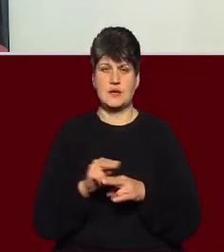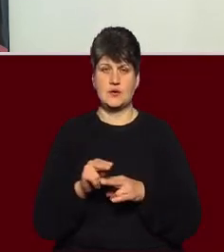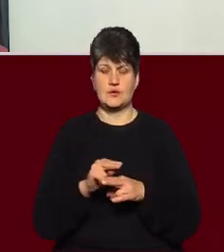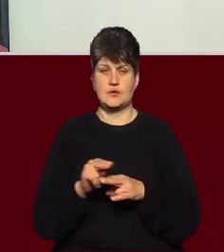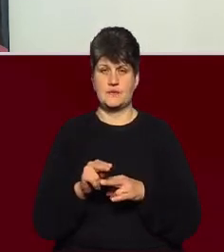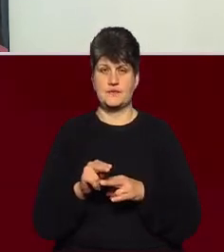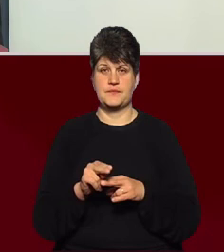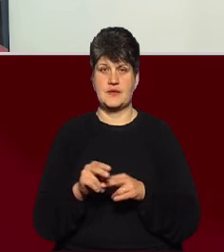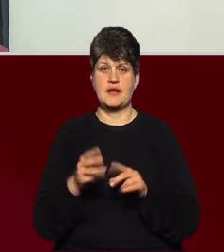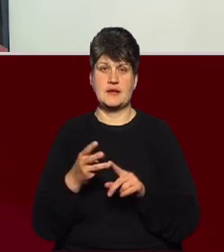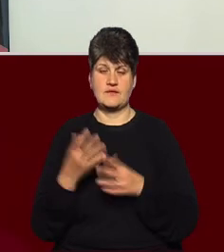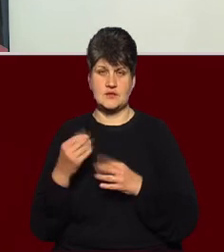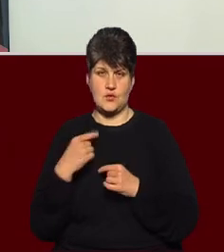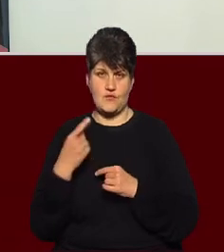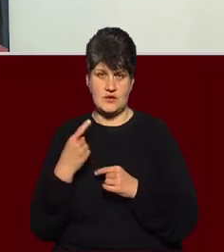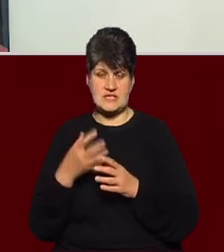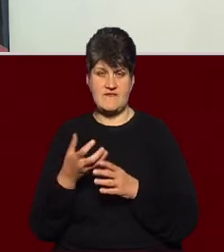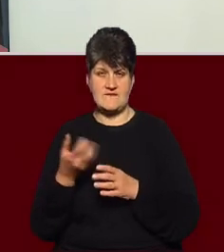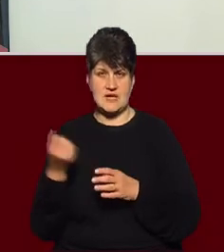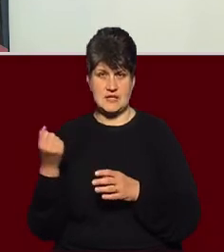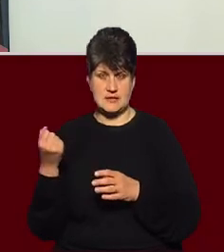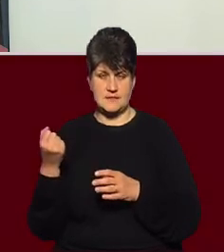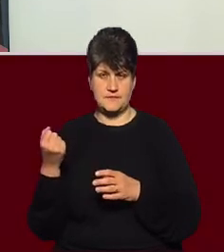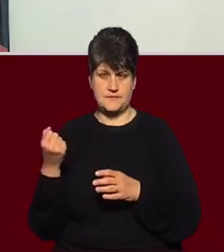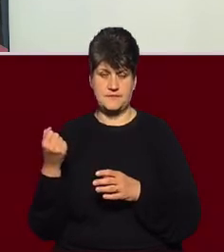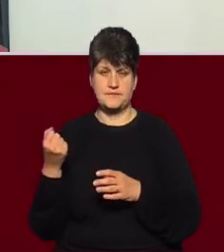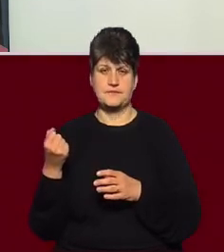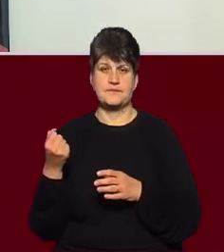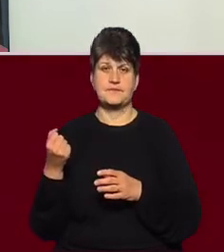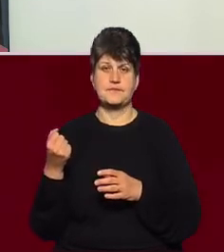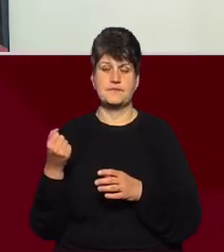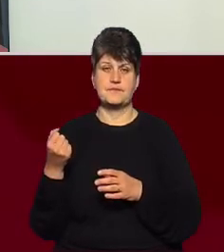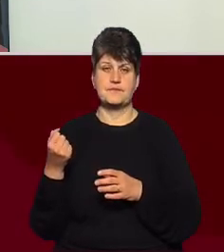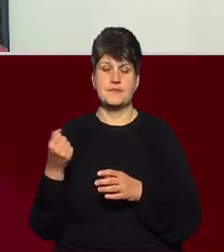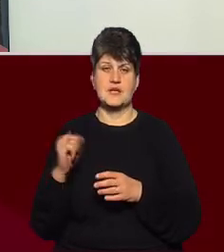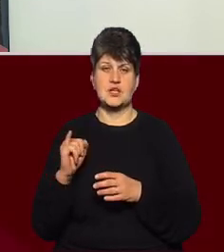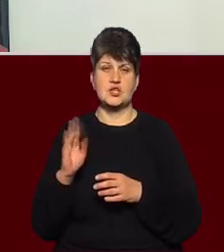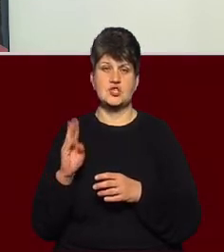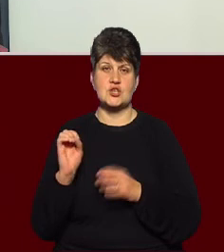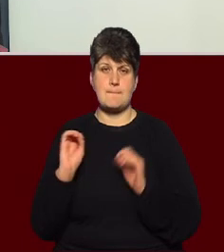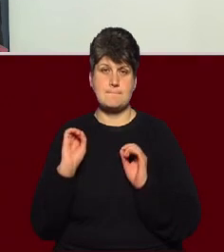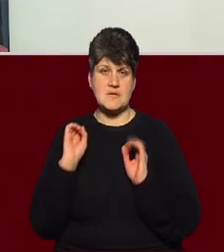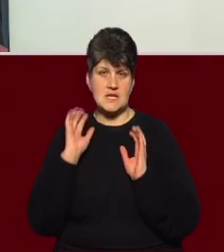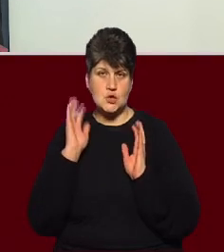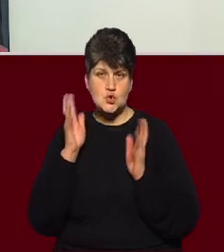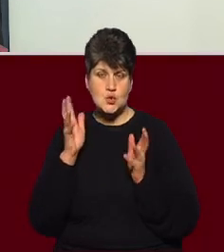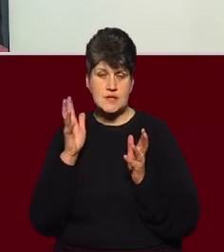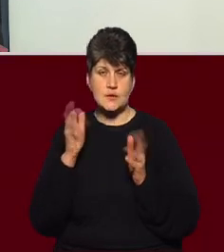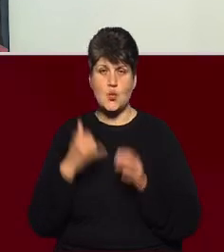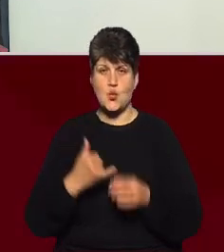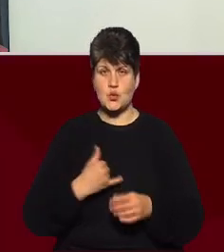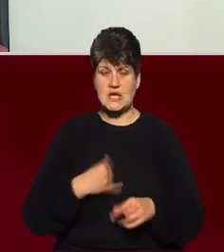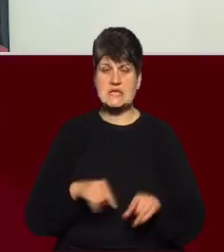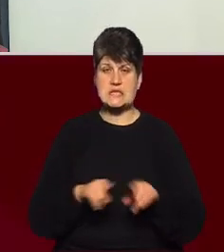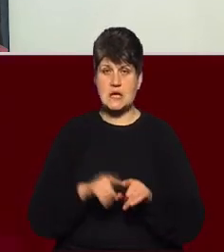вже говорив, це видалення інсульт гематом. А при ішемічному інсульті у нас також, поки що я вже назвав,